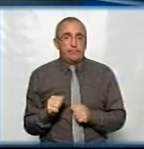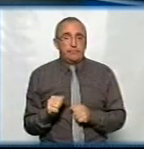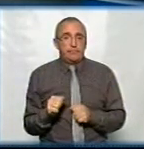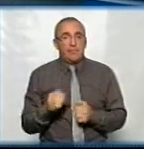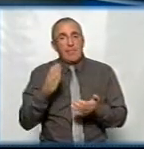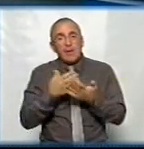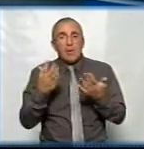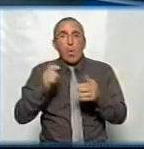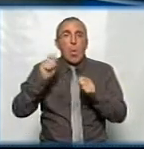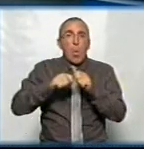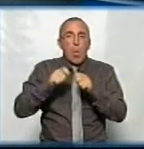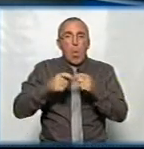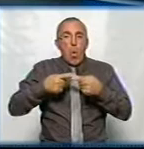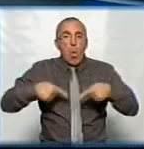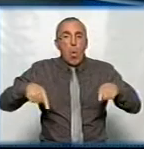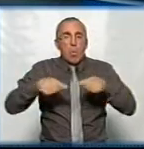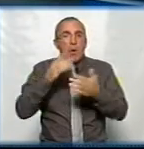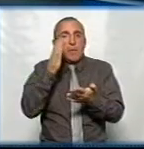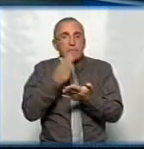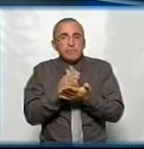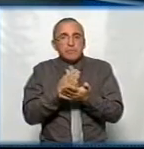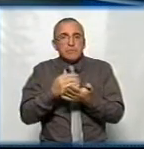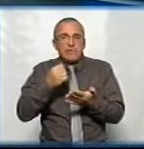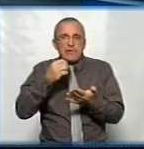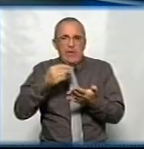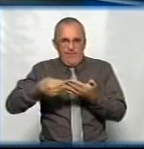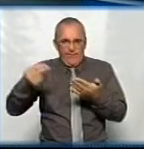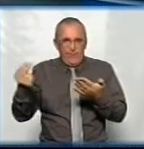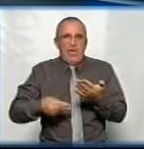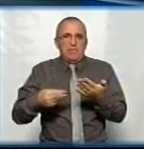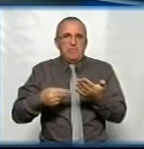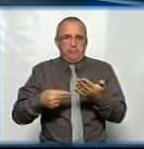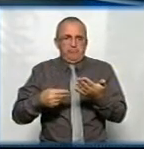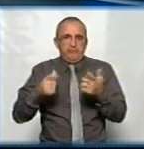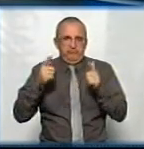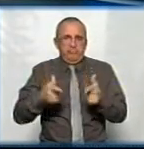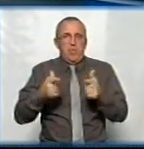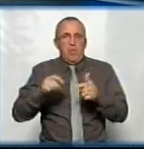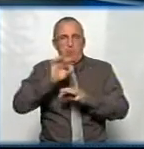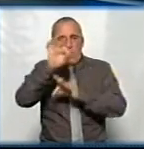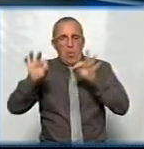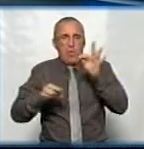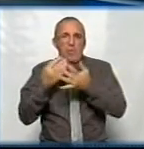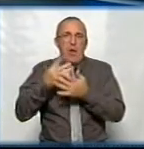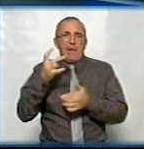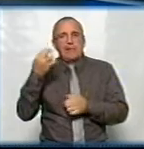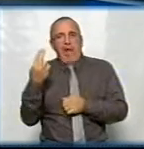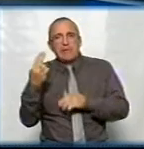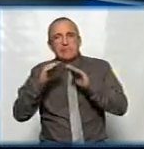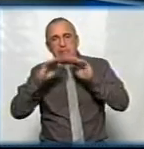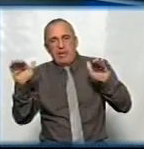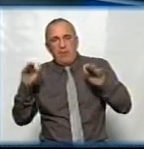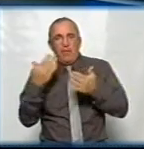Є якісь контролюючі органи, які мають завізувати цей проєкт, починаючи від якогось національного рівня,